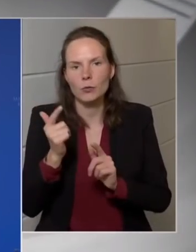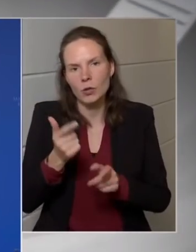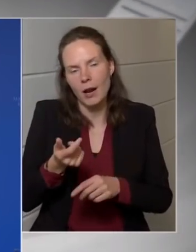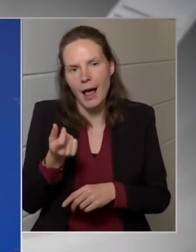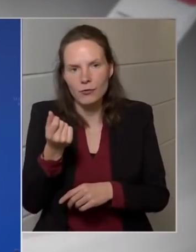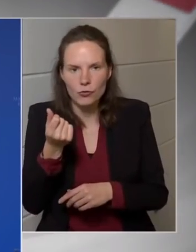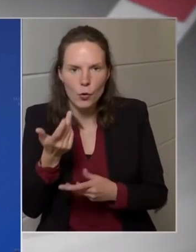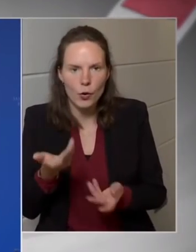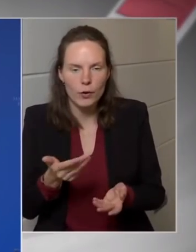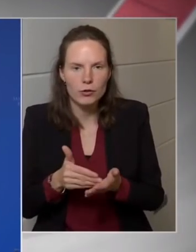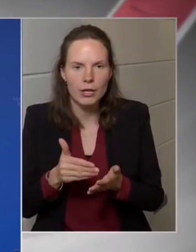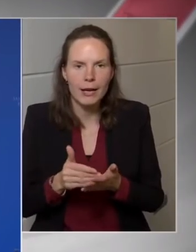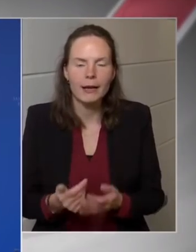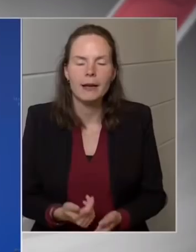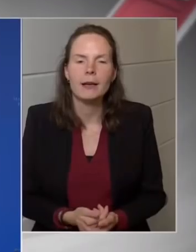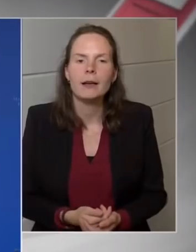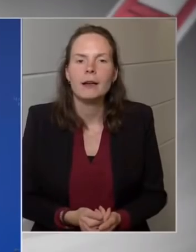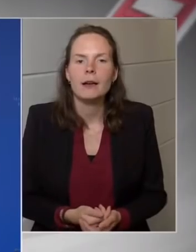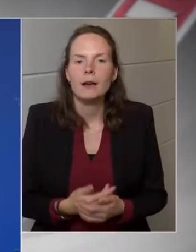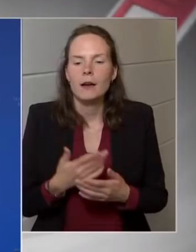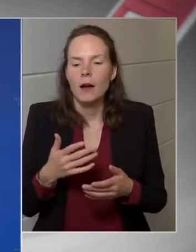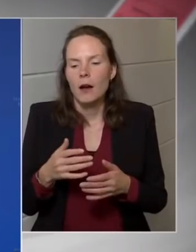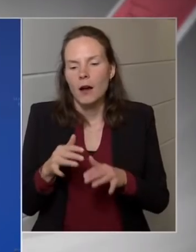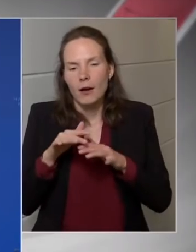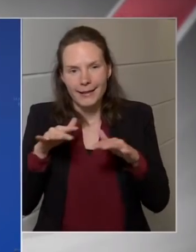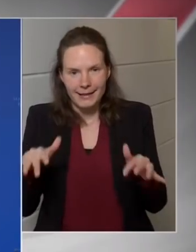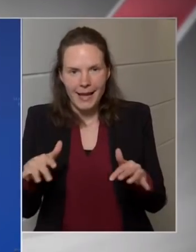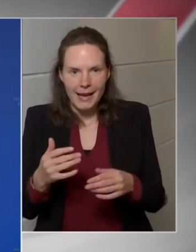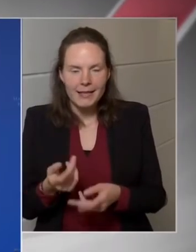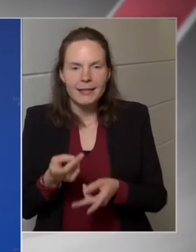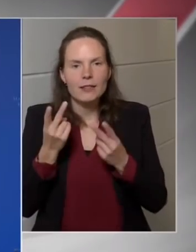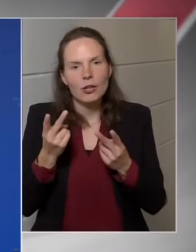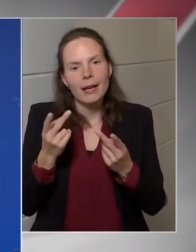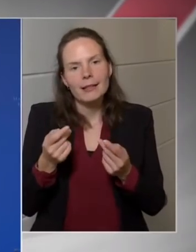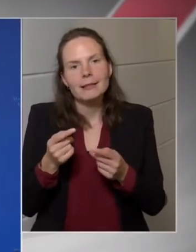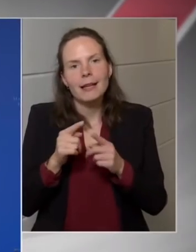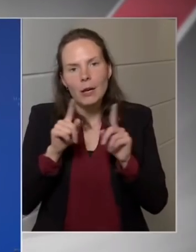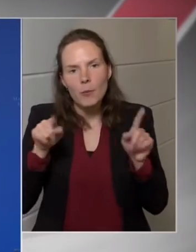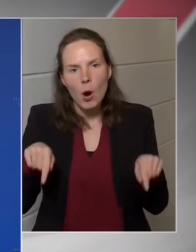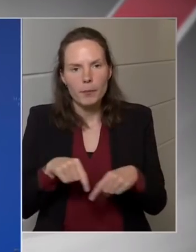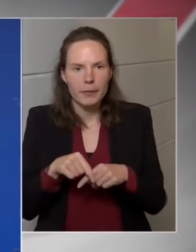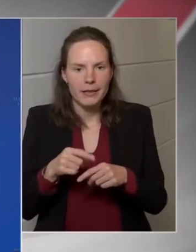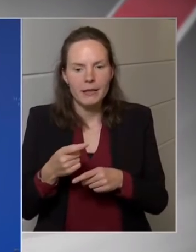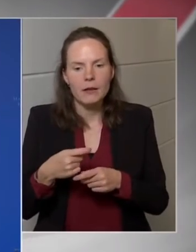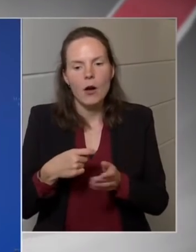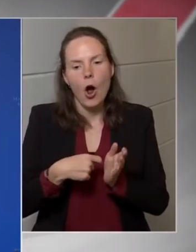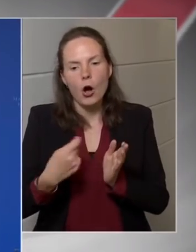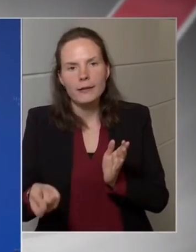róla, maga a kiterjesztés, az értékpapír adásvételre fog megtörténni.